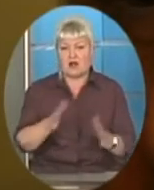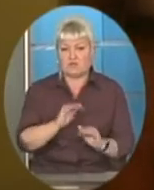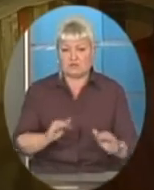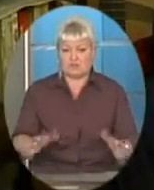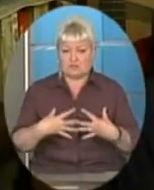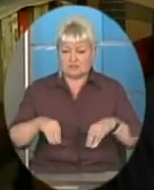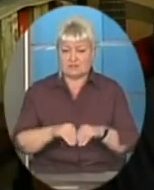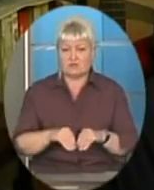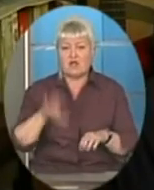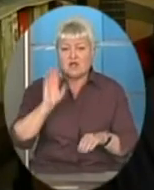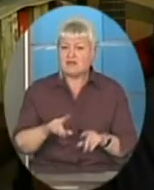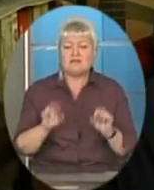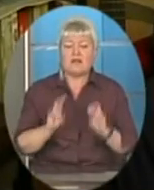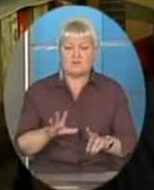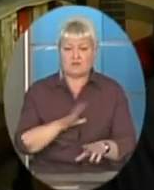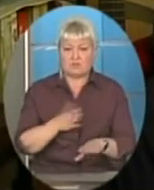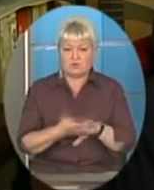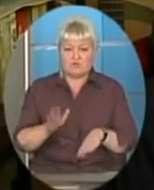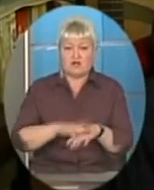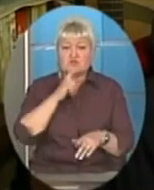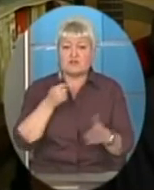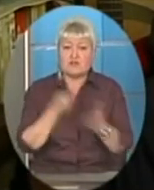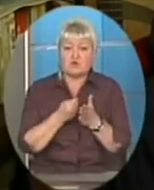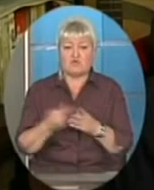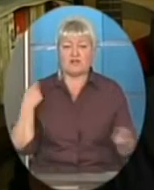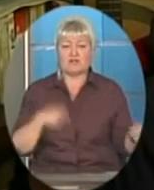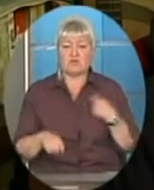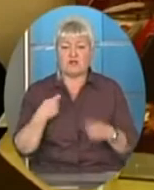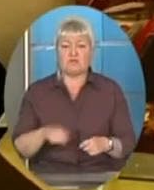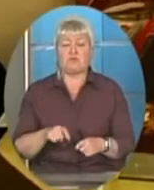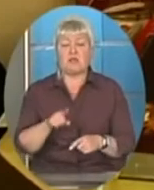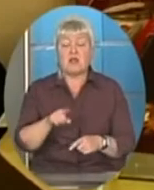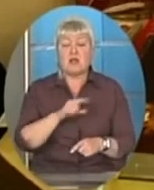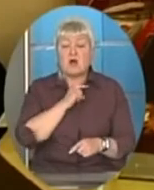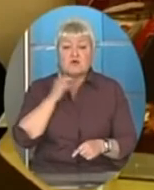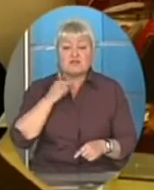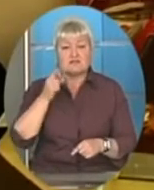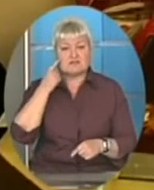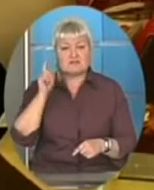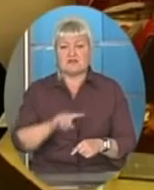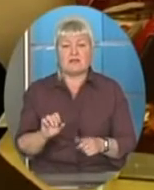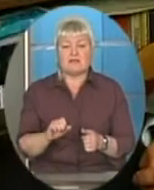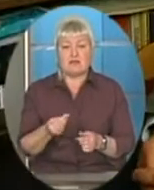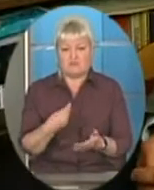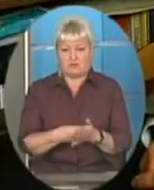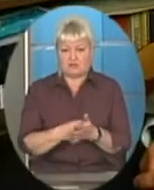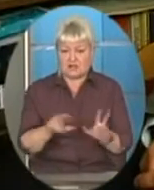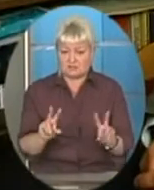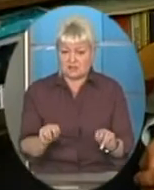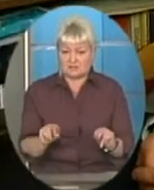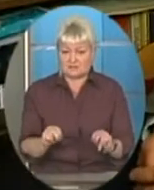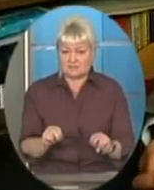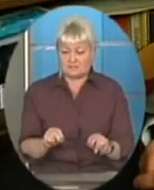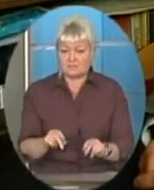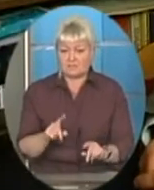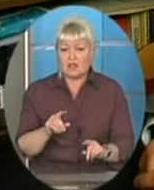там що, як би не було важко всіх їх нагодувати та зодягнути, отець, як ніхто знає, не в матеріальному щастя. В нас був такий